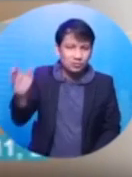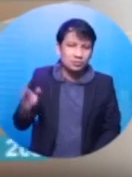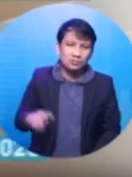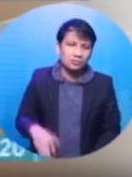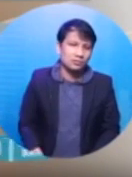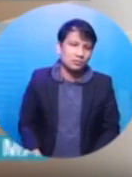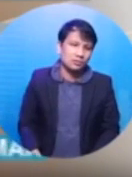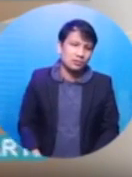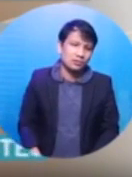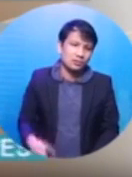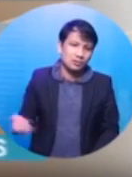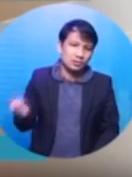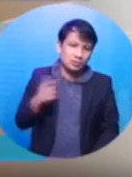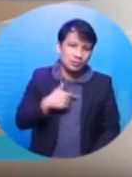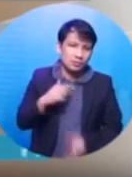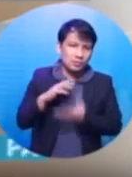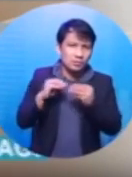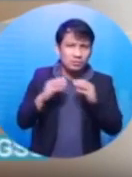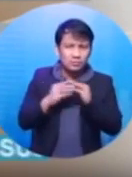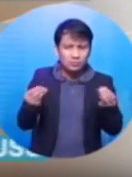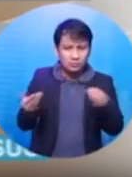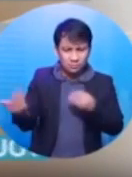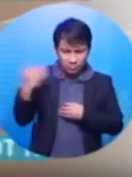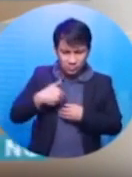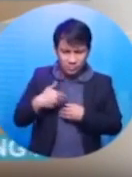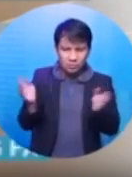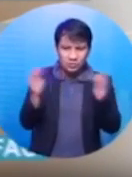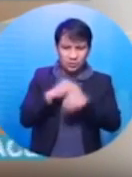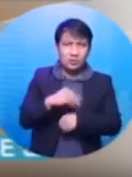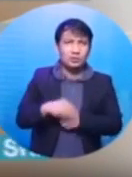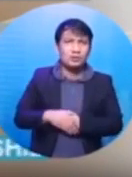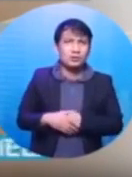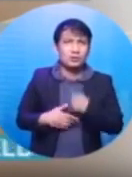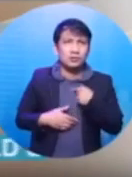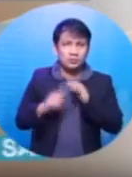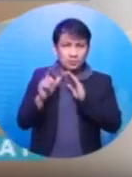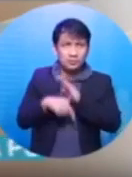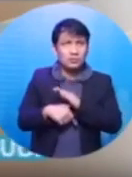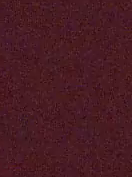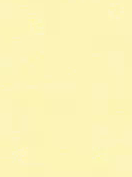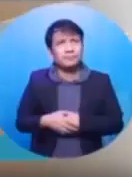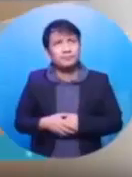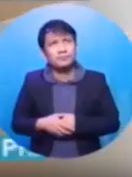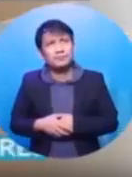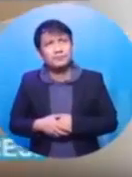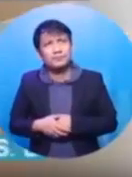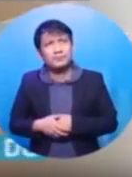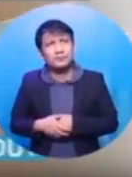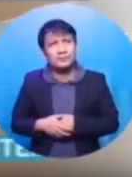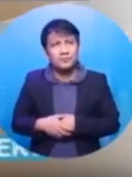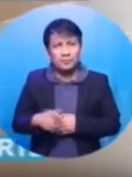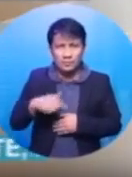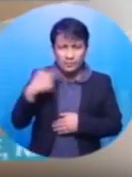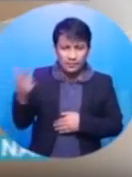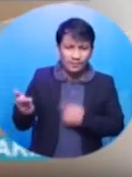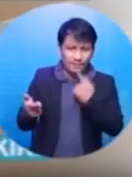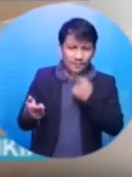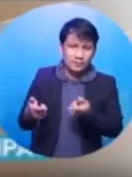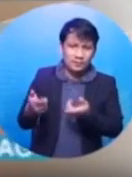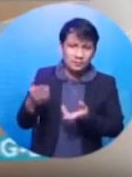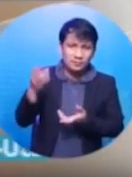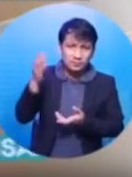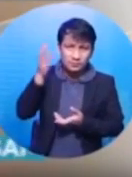Hindi niyo po alam Wala pa po. Hindi pa po na pupunta sa sino ko yan. Sige po. Papupunta namin dyan later on. Salamat po, Chairman. Nay, meron kang gusto sabihin kay